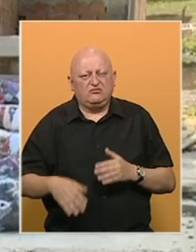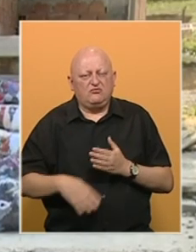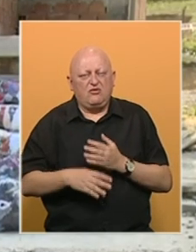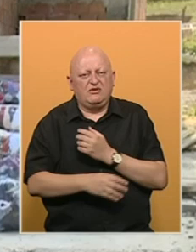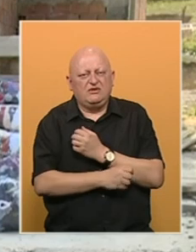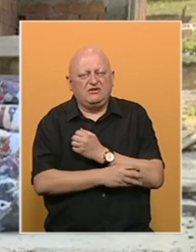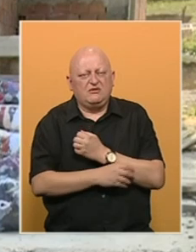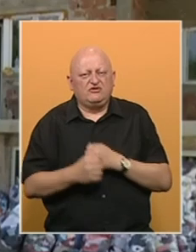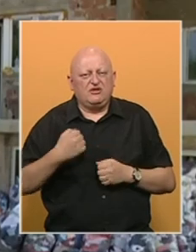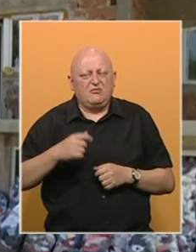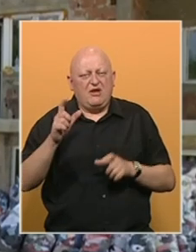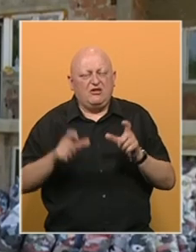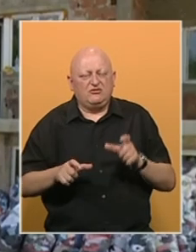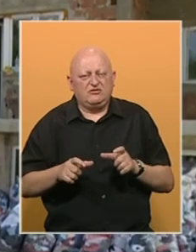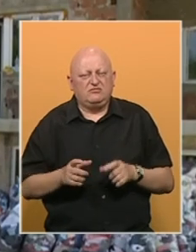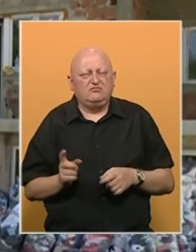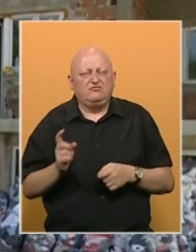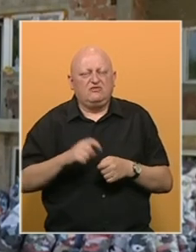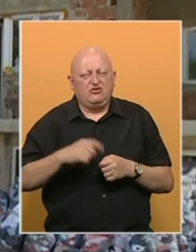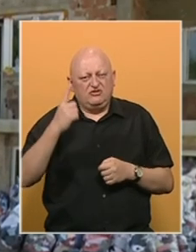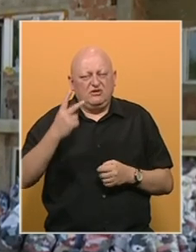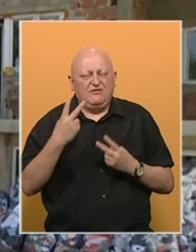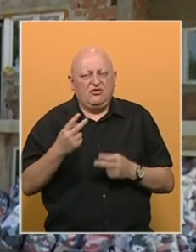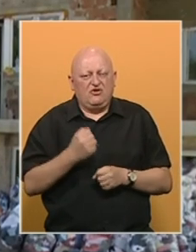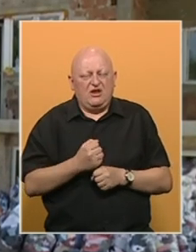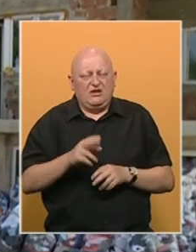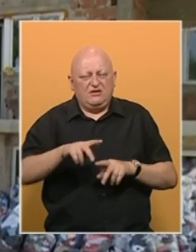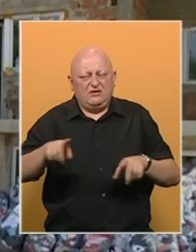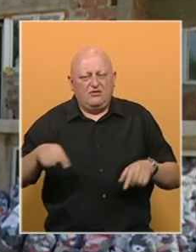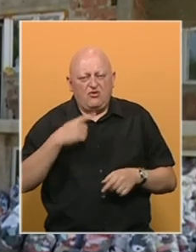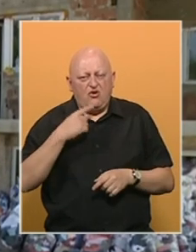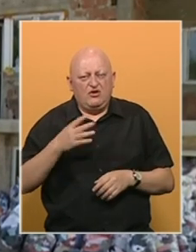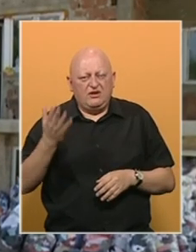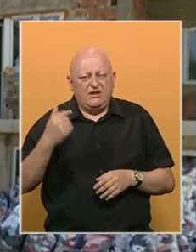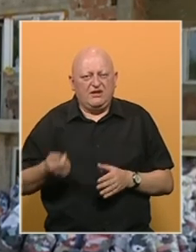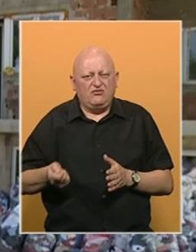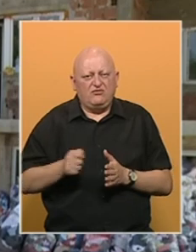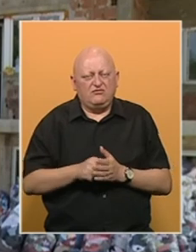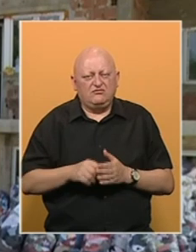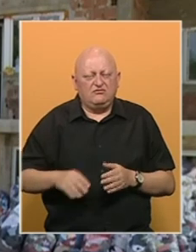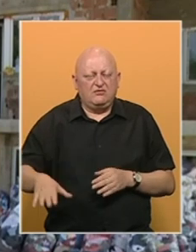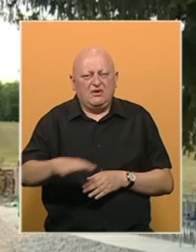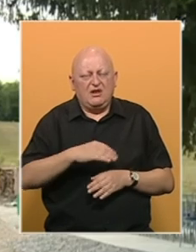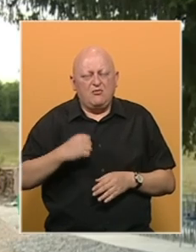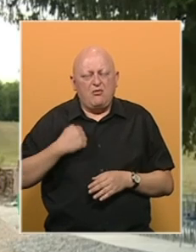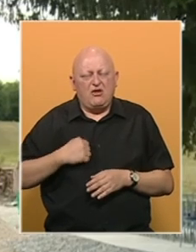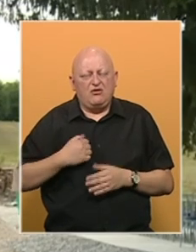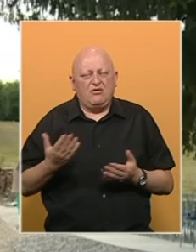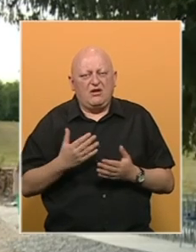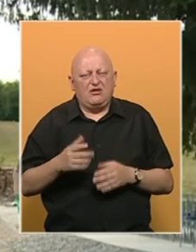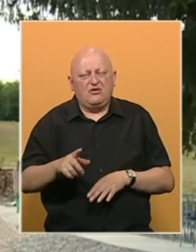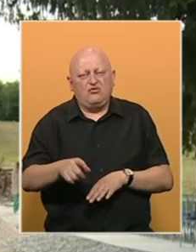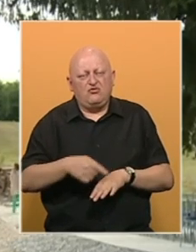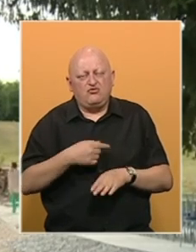najsiromašnije Banja Lučane. Priključio se ideje i vrijedno radi na imanju koje je ovo udruženje nedavno kupilo na periferiji Banja Luke kako bi se